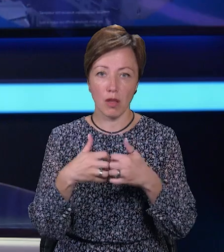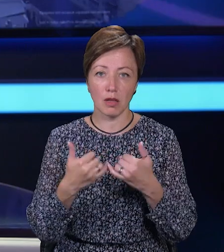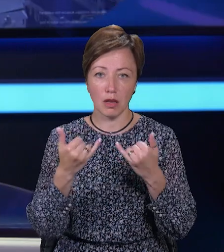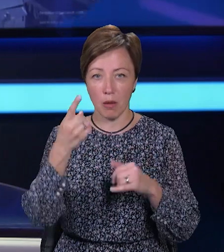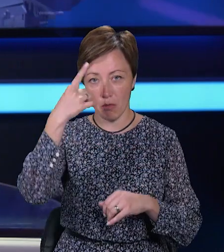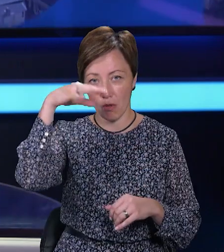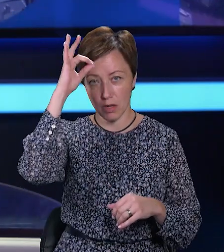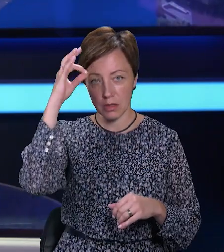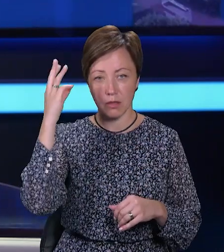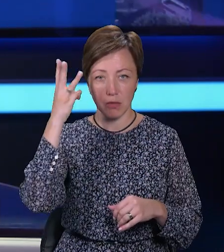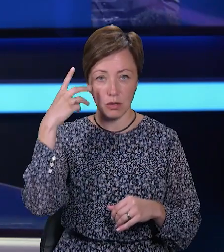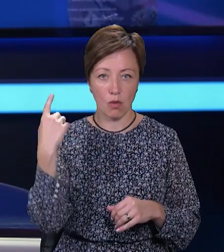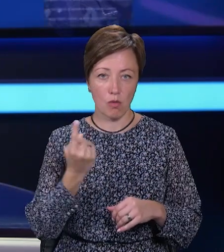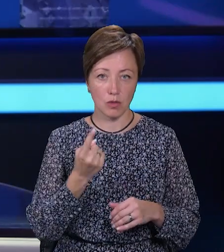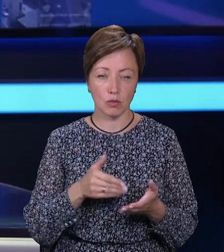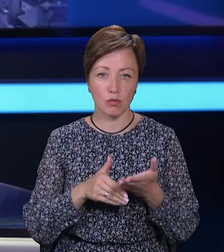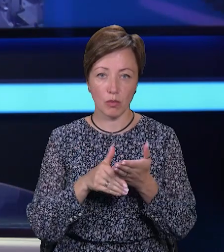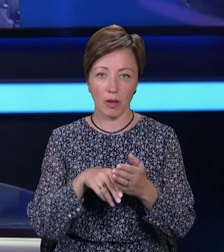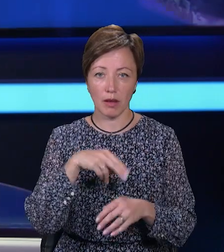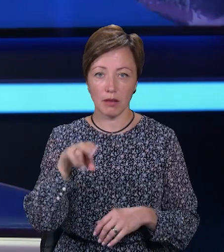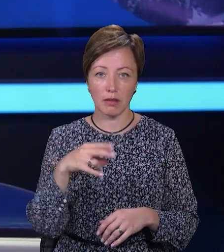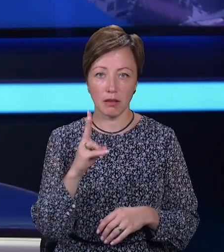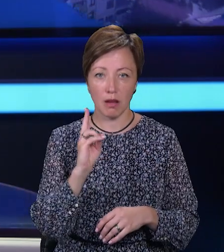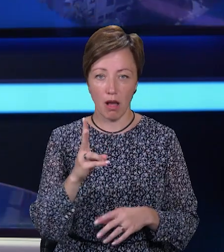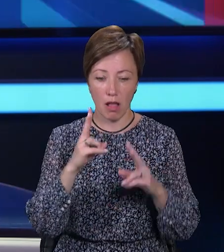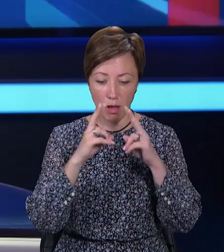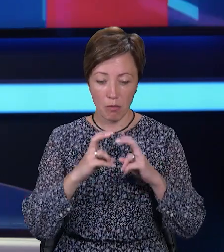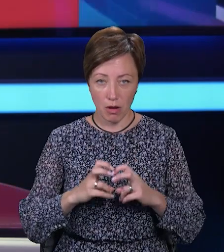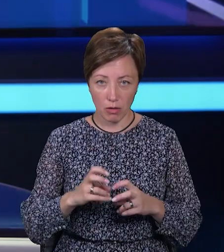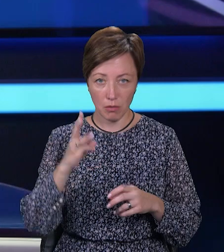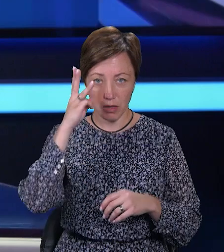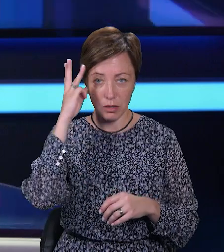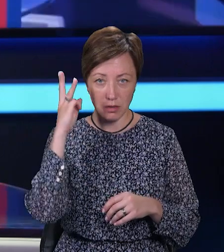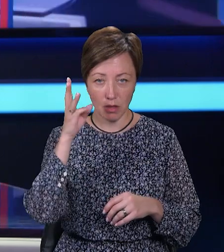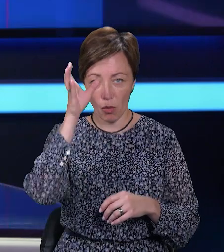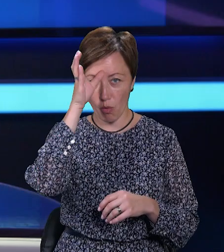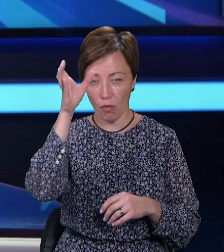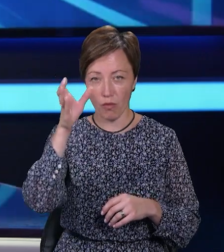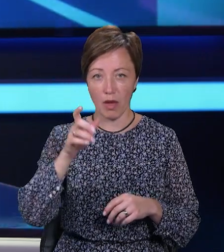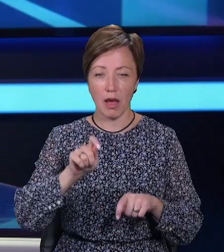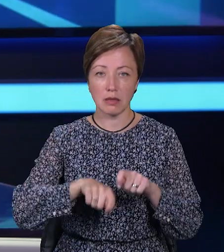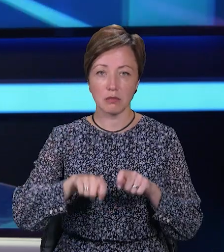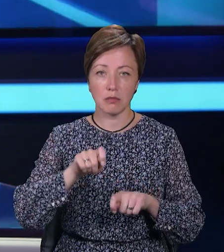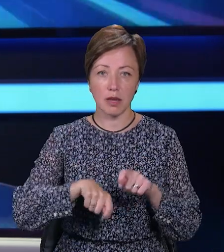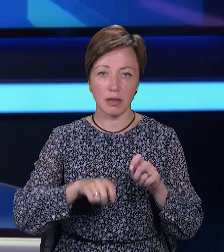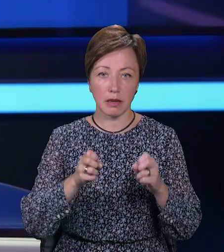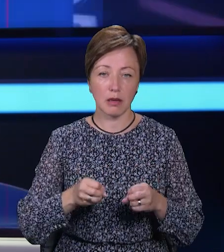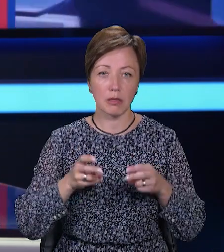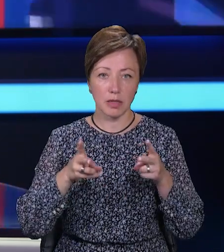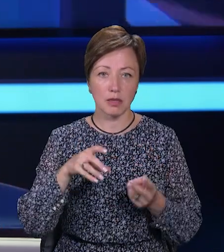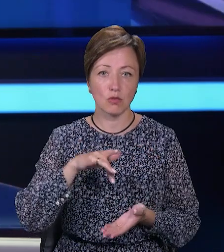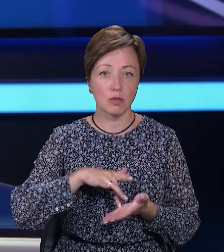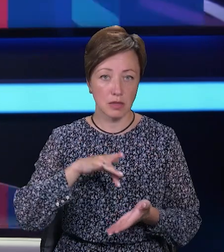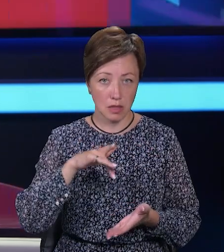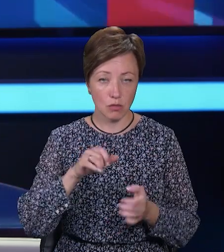поліції області. За допомогою ДНК-лабораторії в Хмельницькому науково-дослідному експертно-криміналістичному